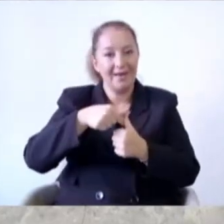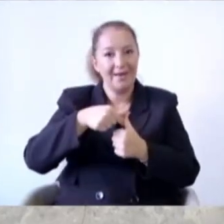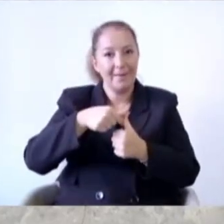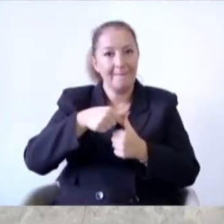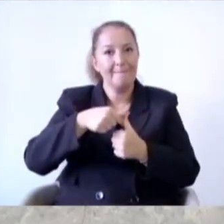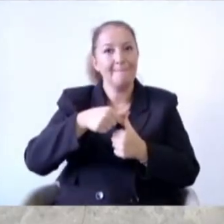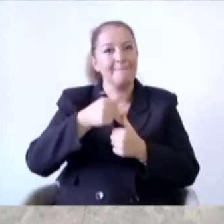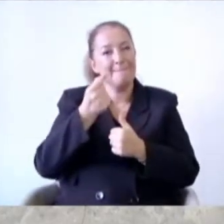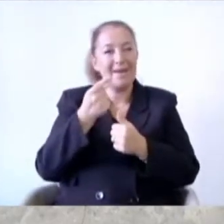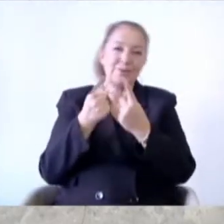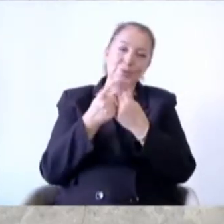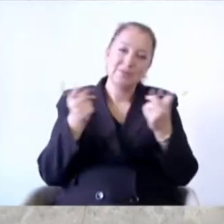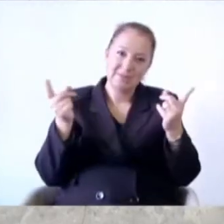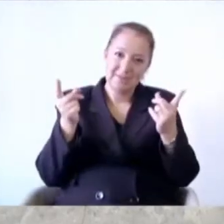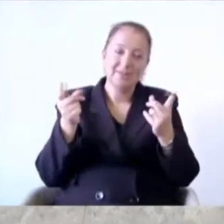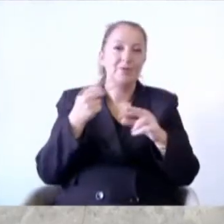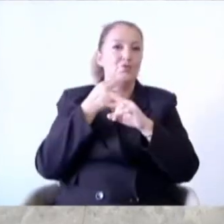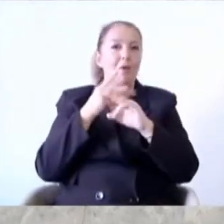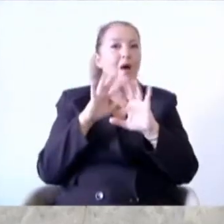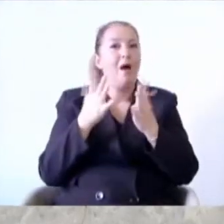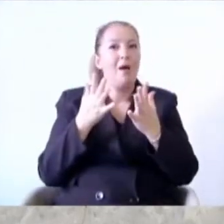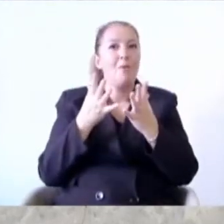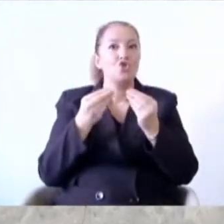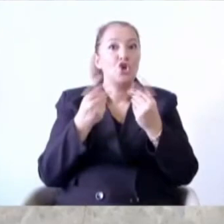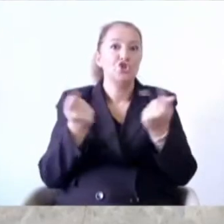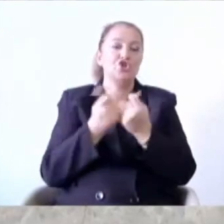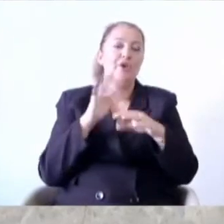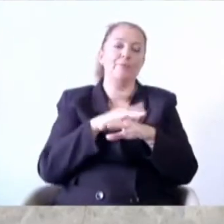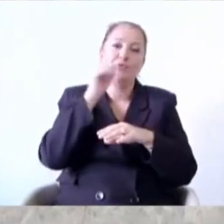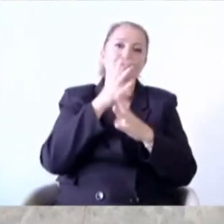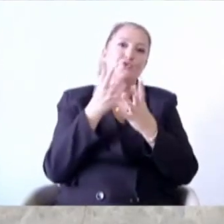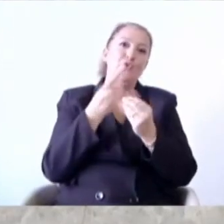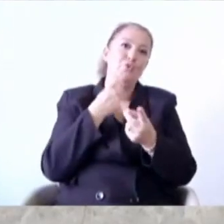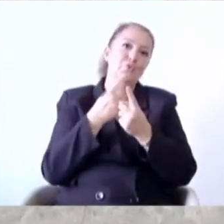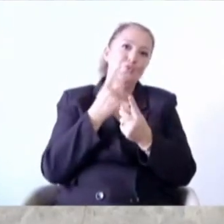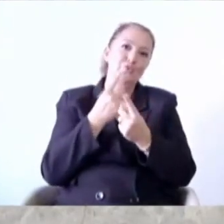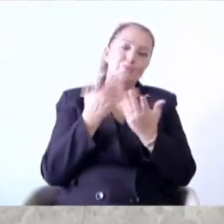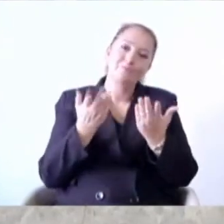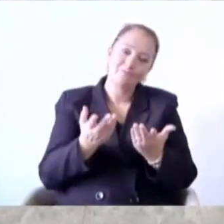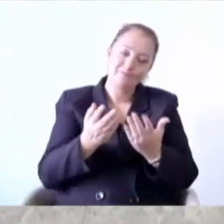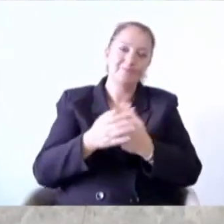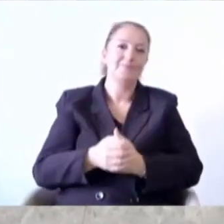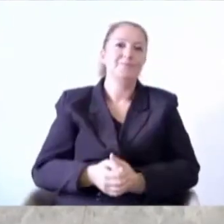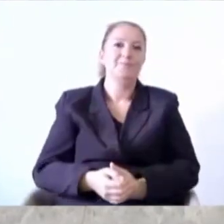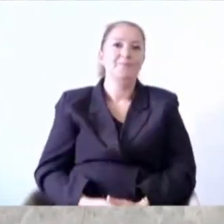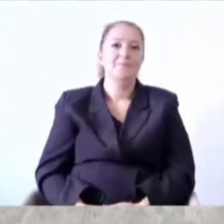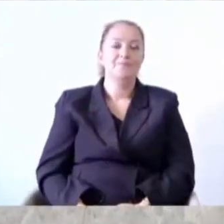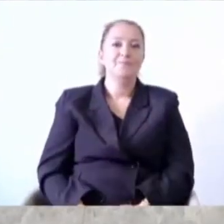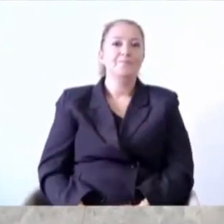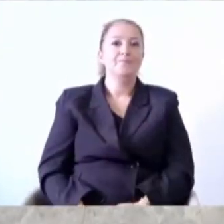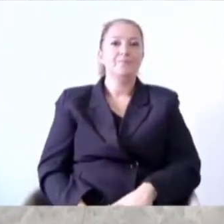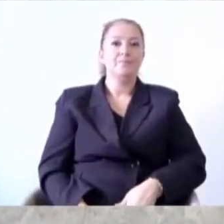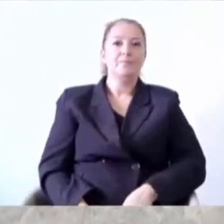birazcık da uzadı konuşmam ama çok iş yapınca çok konuşuyorsunuz. Yapacak bir şey yok. Onları